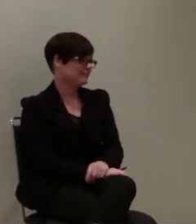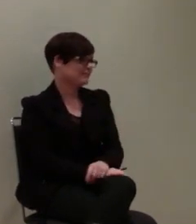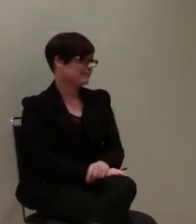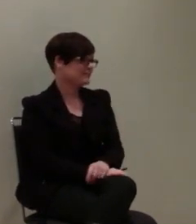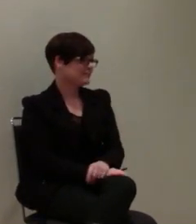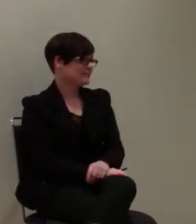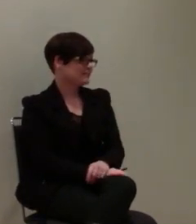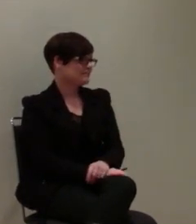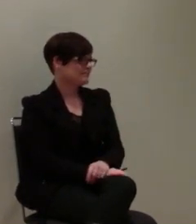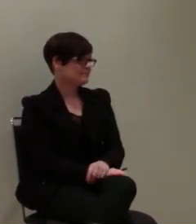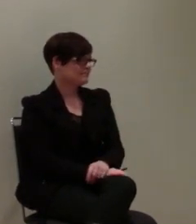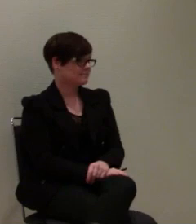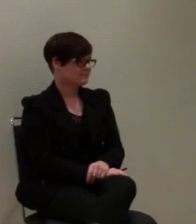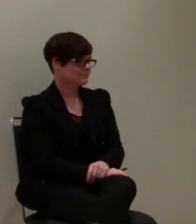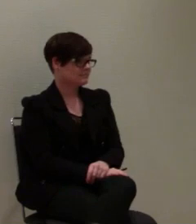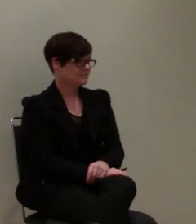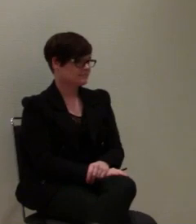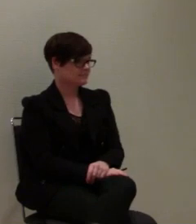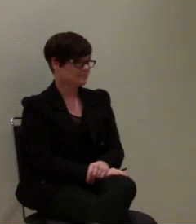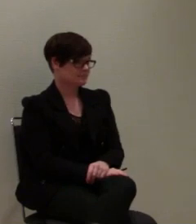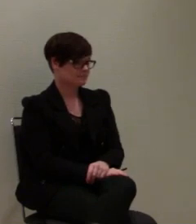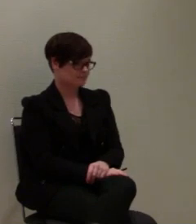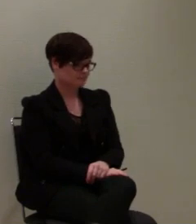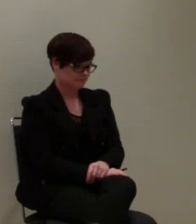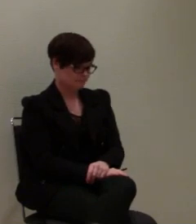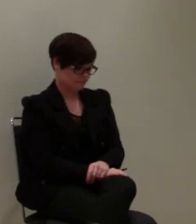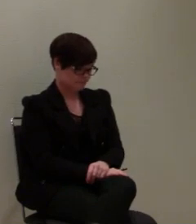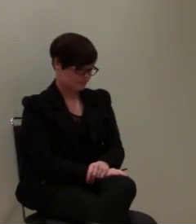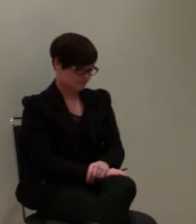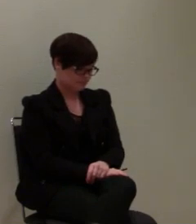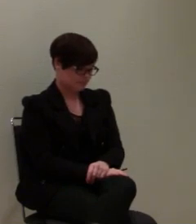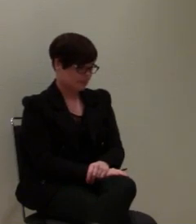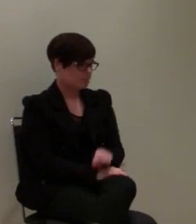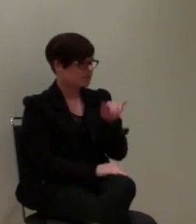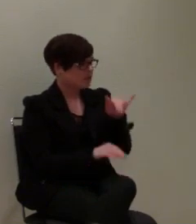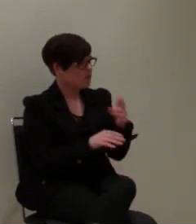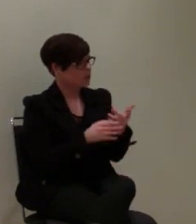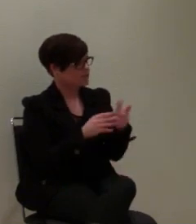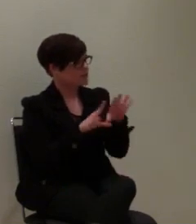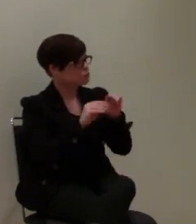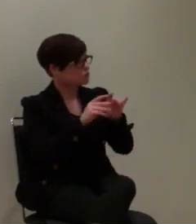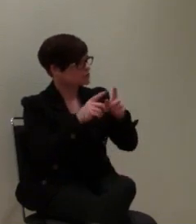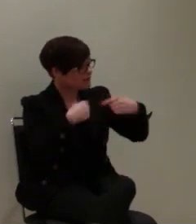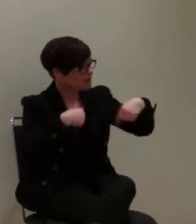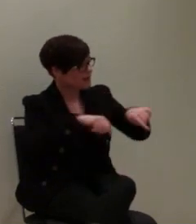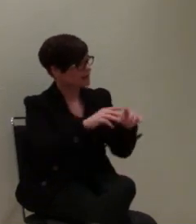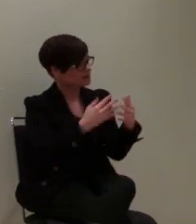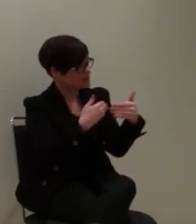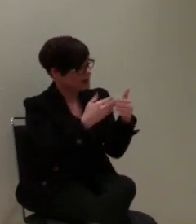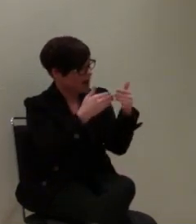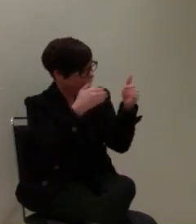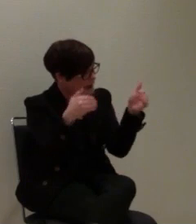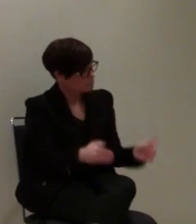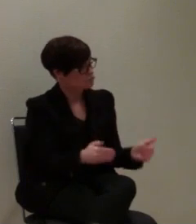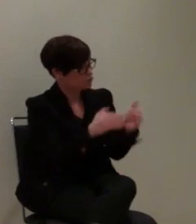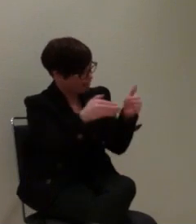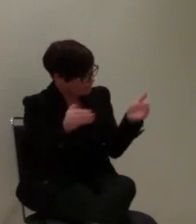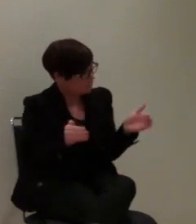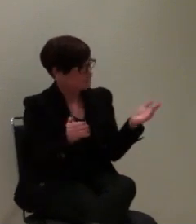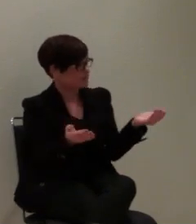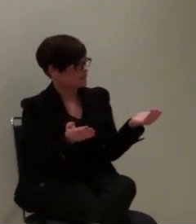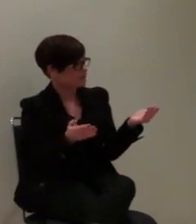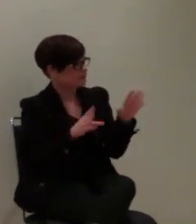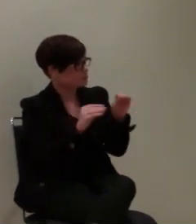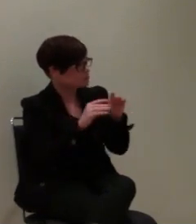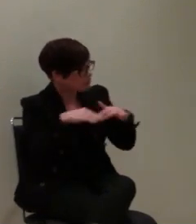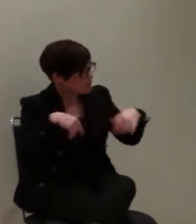Zumal wir ja auch einen eingeschränkten Nutzerkreis haben, ja nur auf diese Systeme drauf können. Das macht